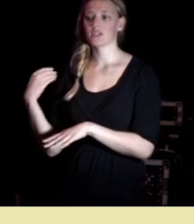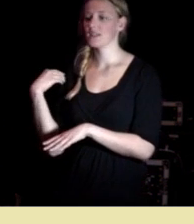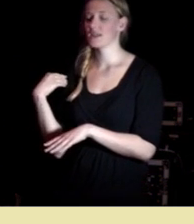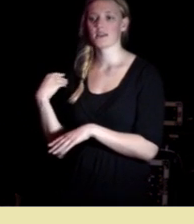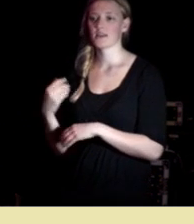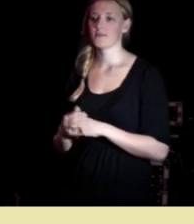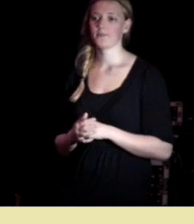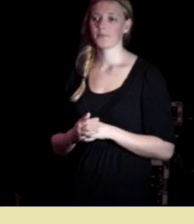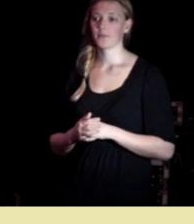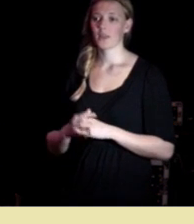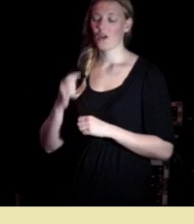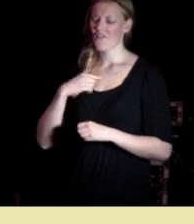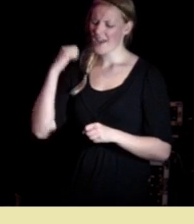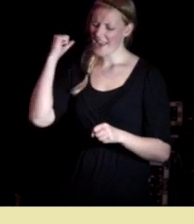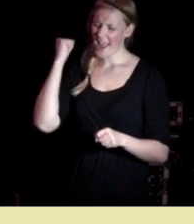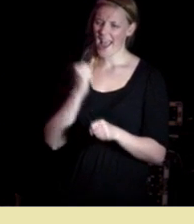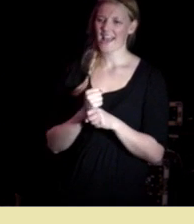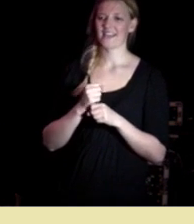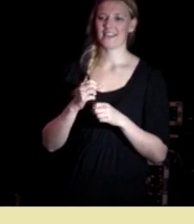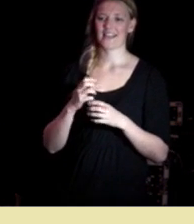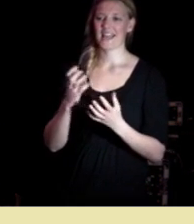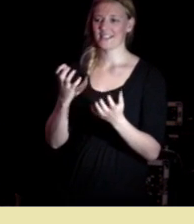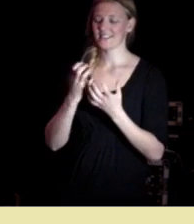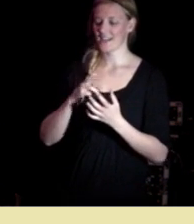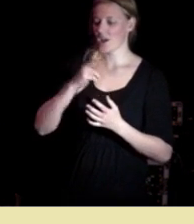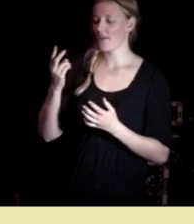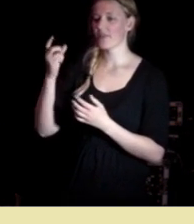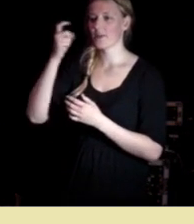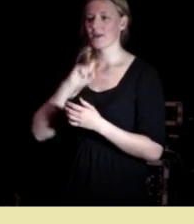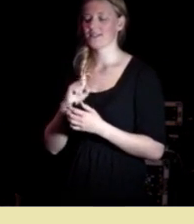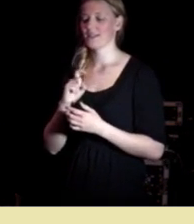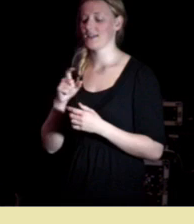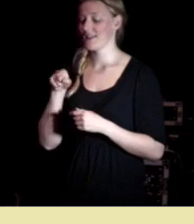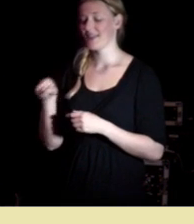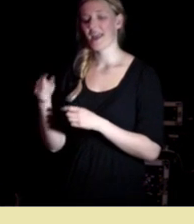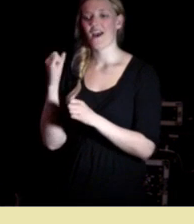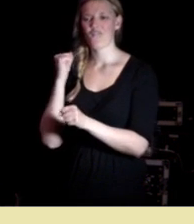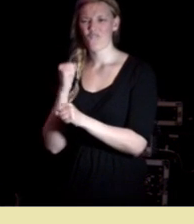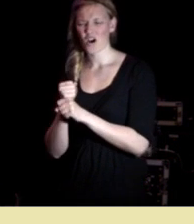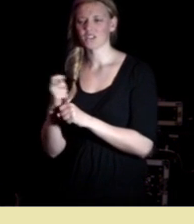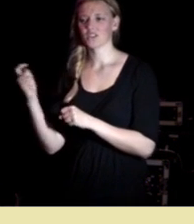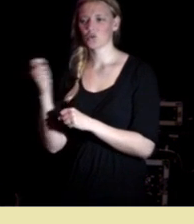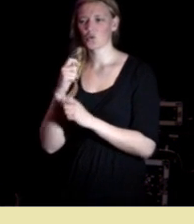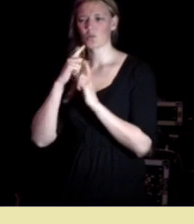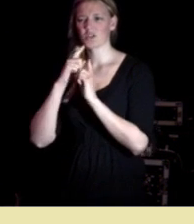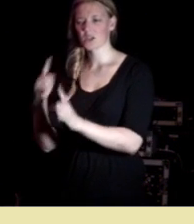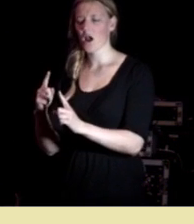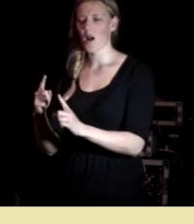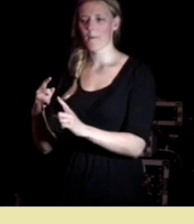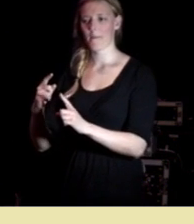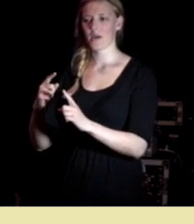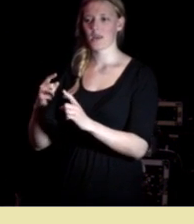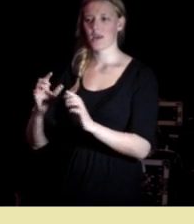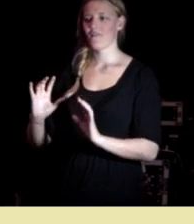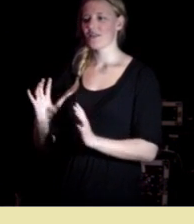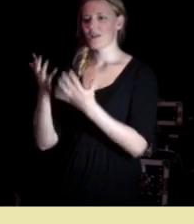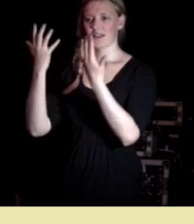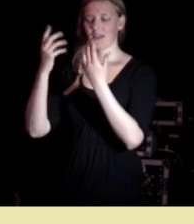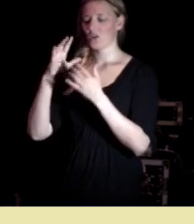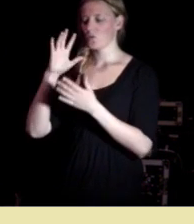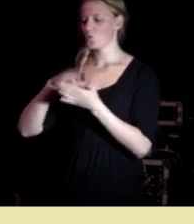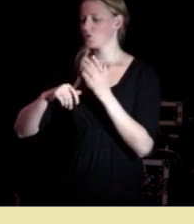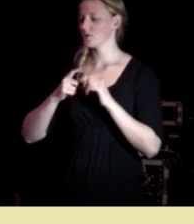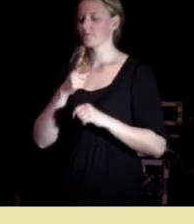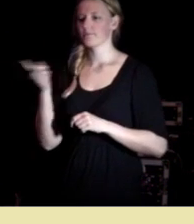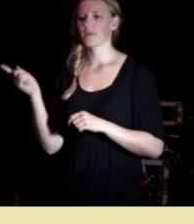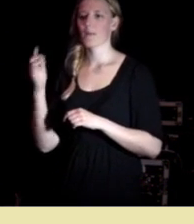etter det å være genuint interessert i andre mennesker er faktisk noe av det som skaper vitalitet hos andre mennesker